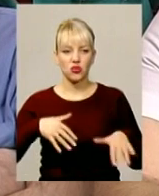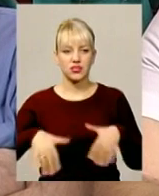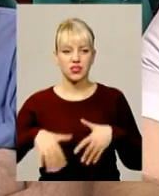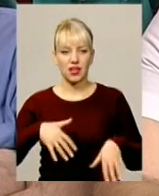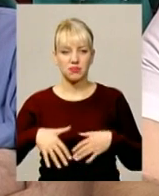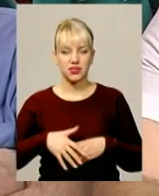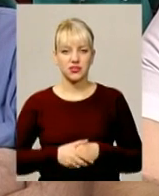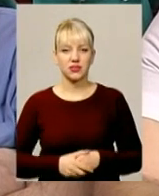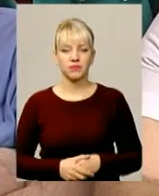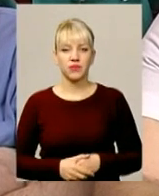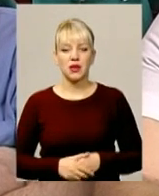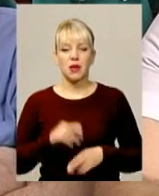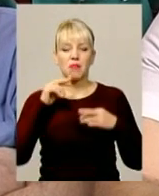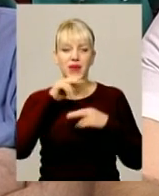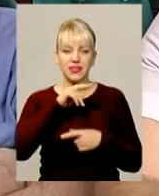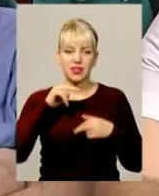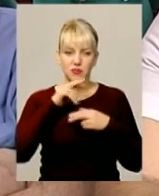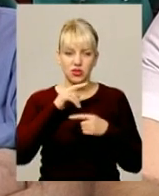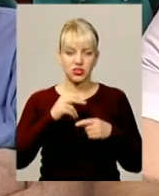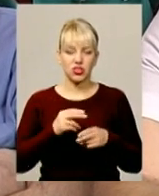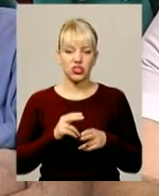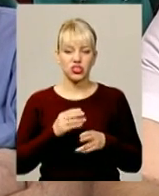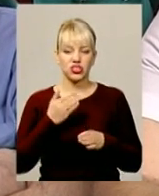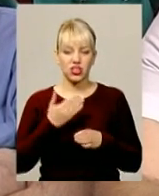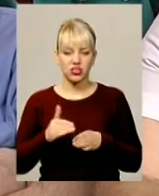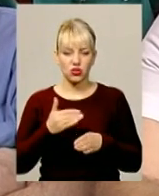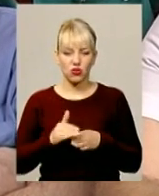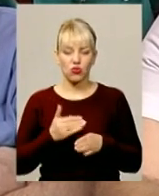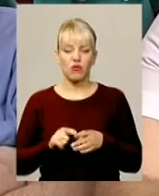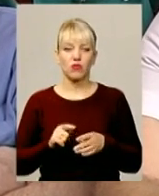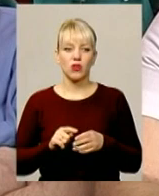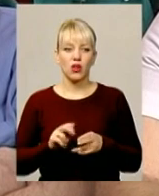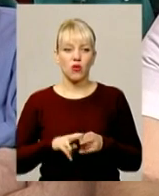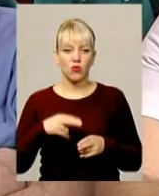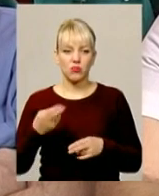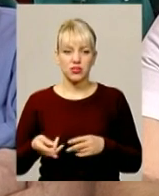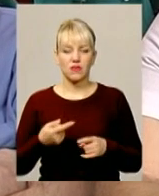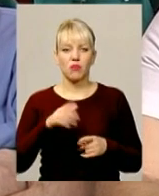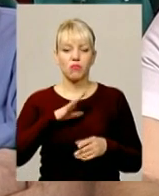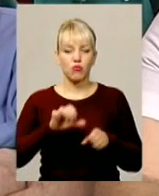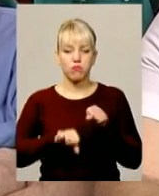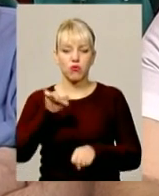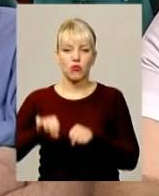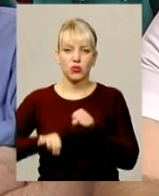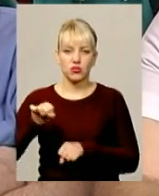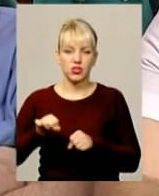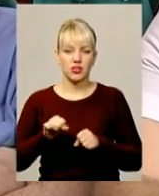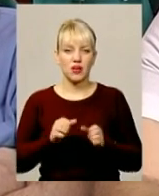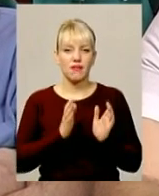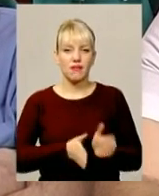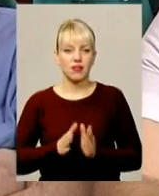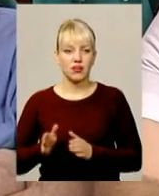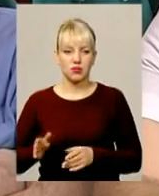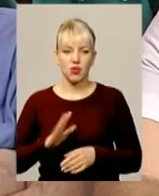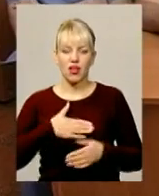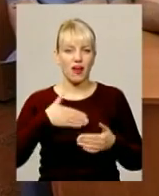медикаментозно частково компенсувалося, з'являлися порушення ритму, і він так не дуже активно намагався